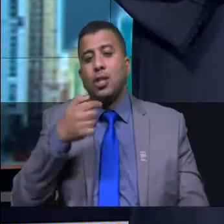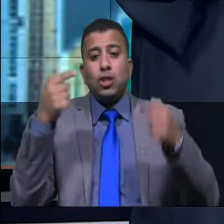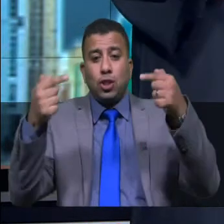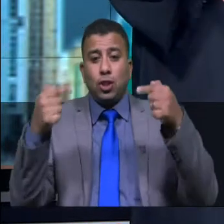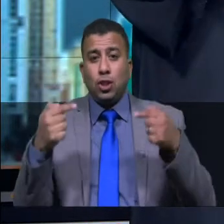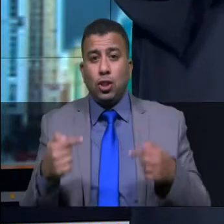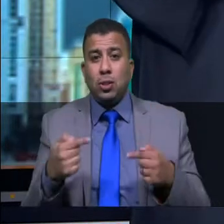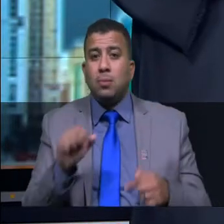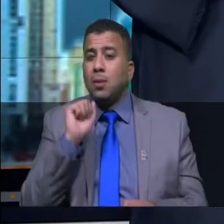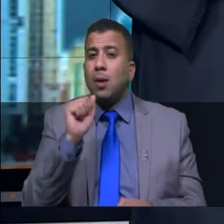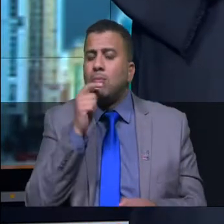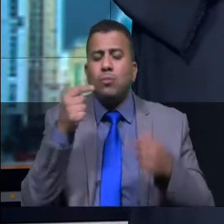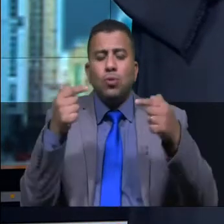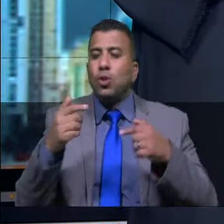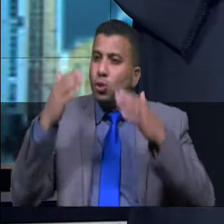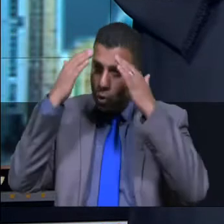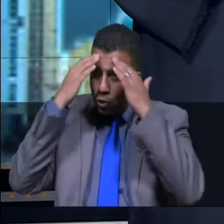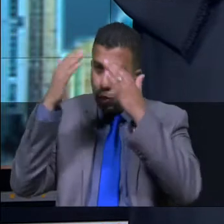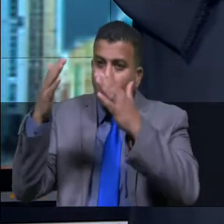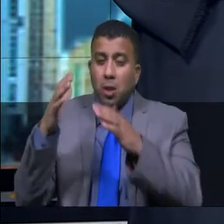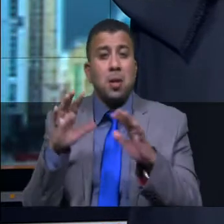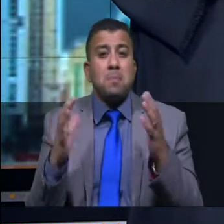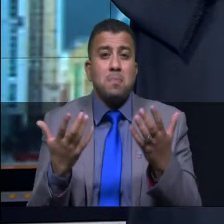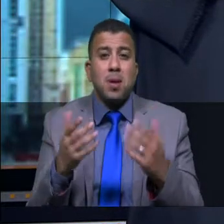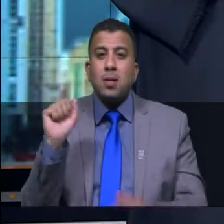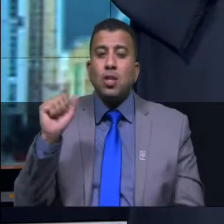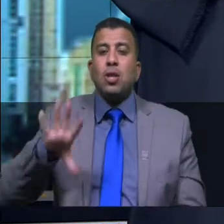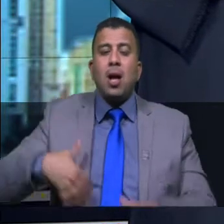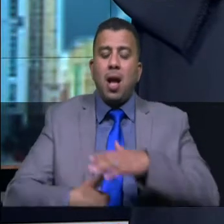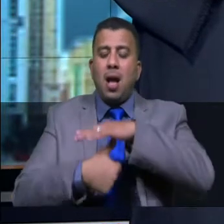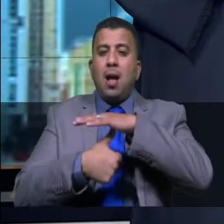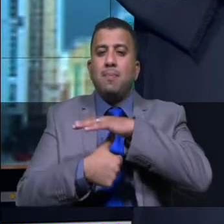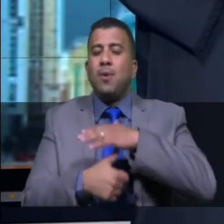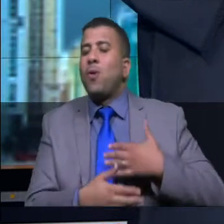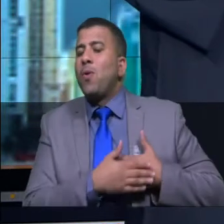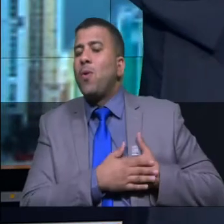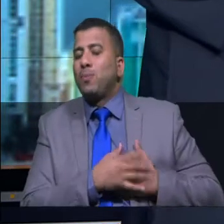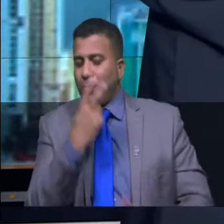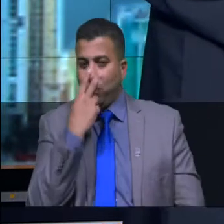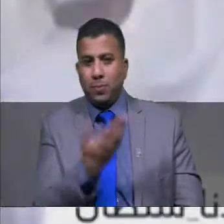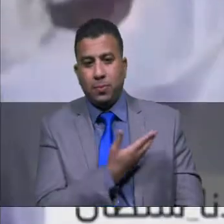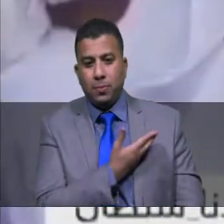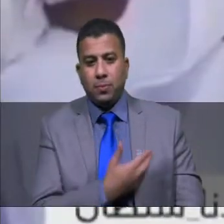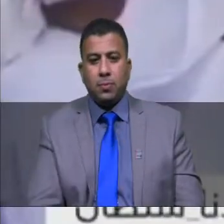تحمل عبارات الشكر والتقدير لسلطان القلوب نتابع